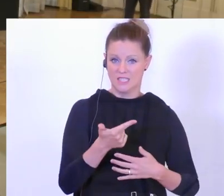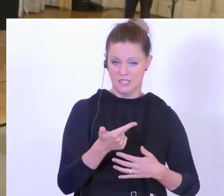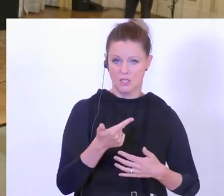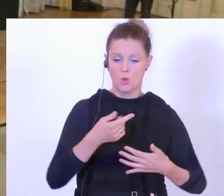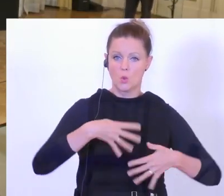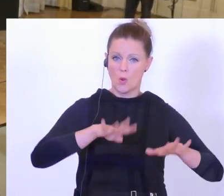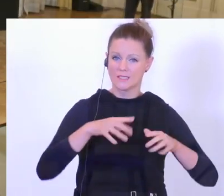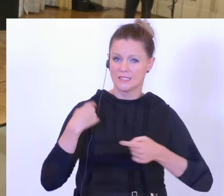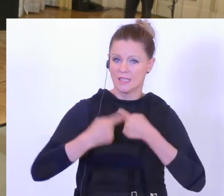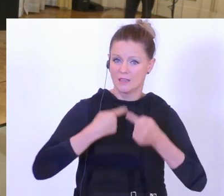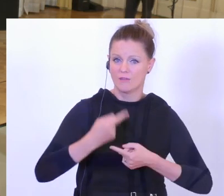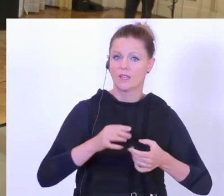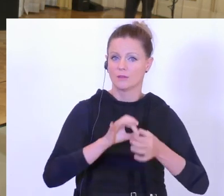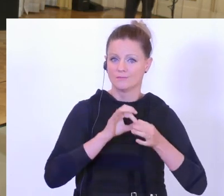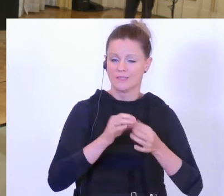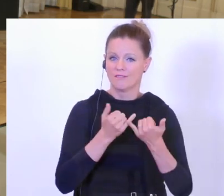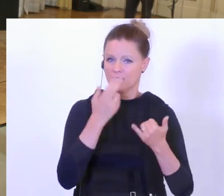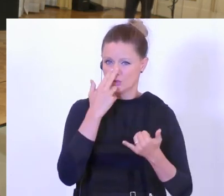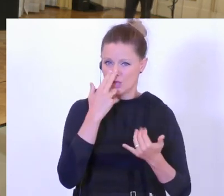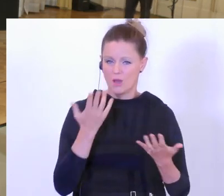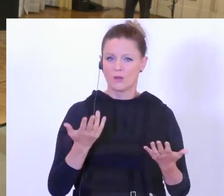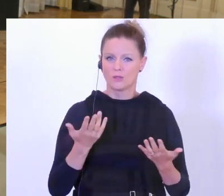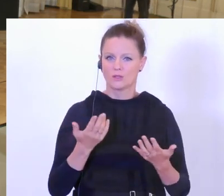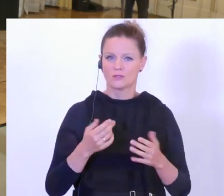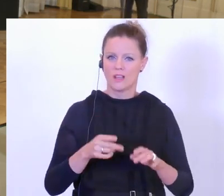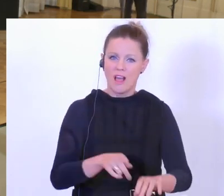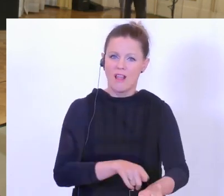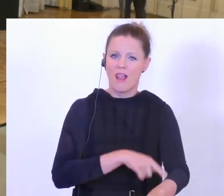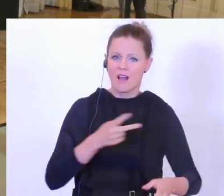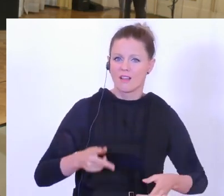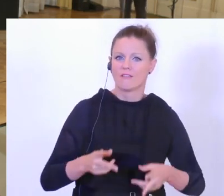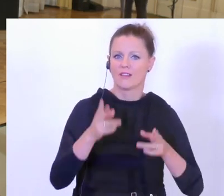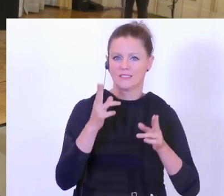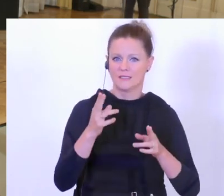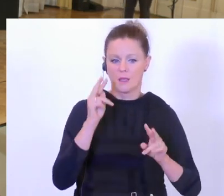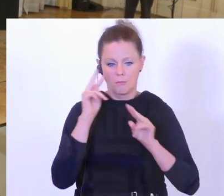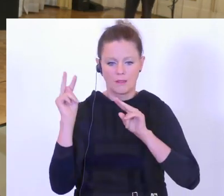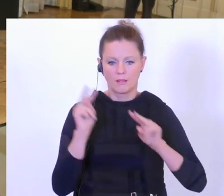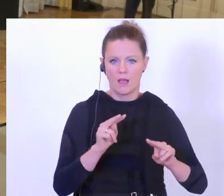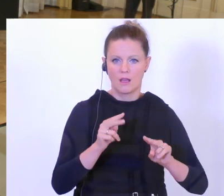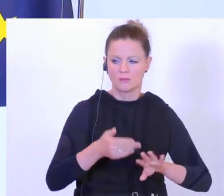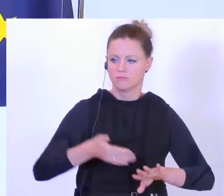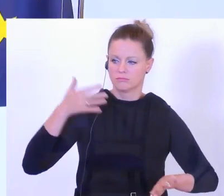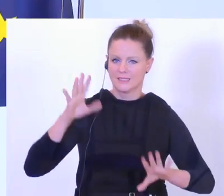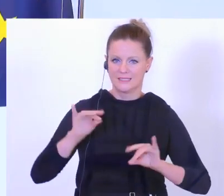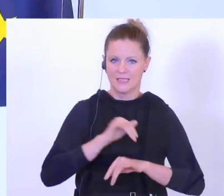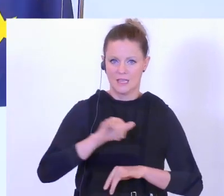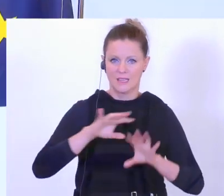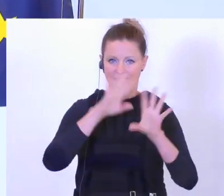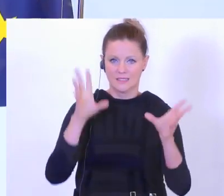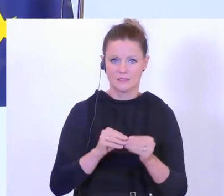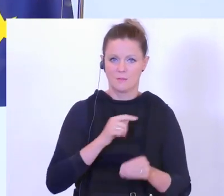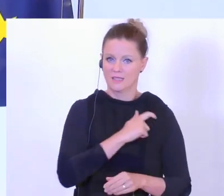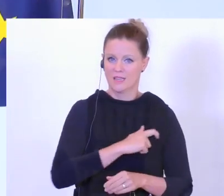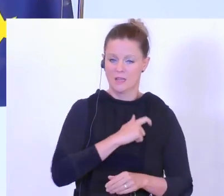die Entwicklung war, auch meistens in der langfristigen Betrachtung die letzten zehn Jahre. Was die Gesamtkriminalität betrifft,